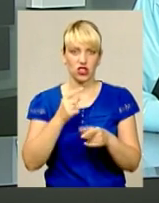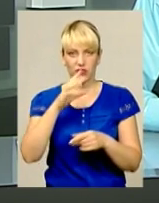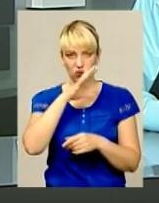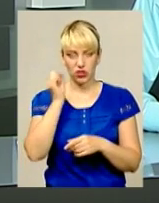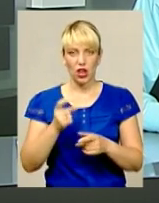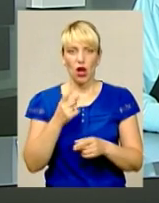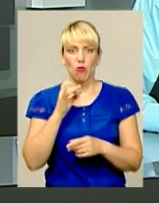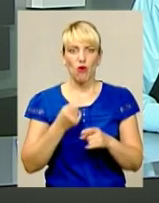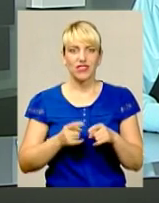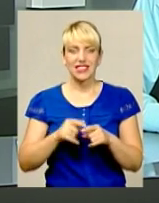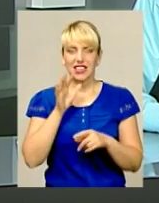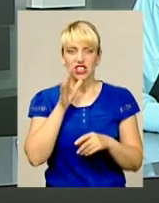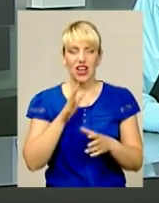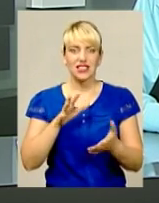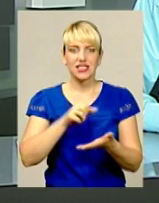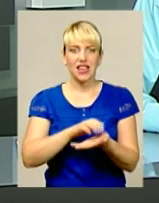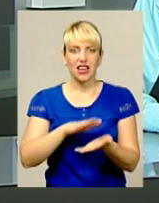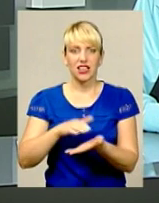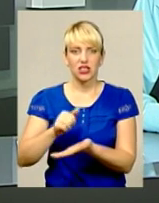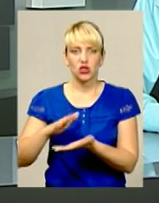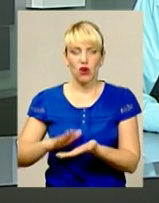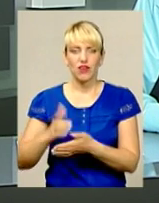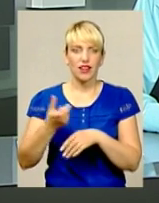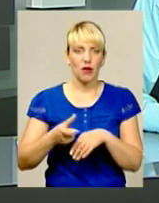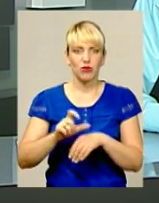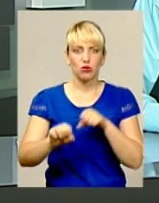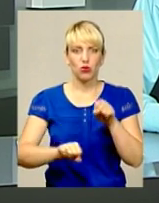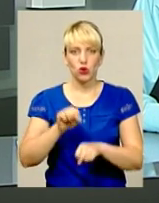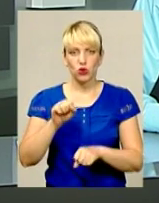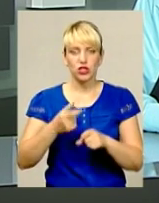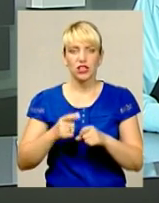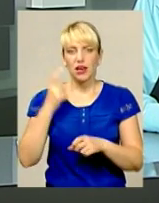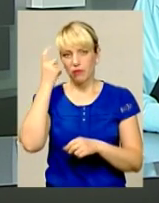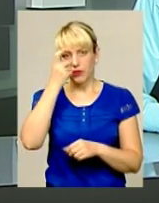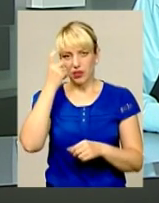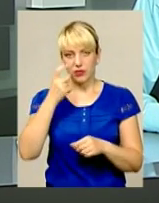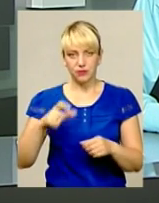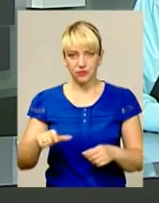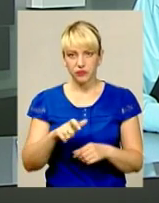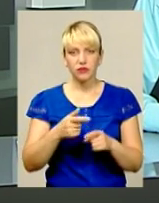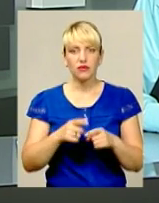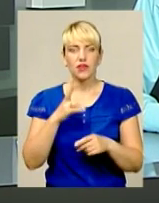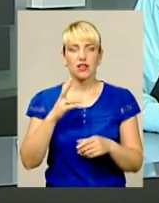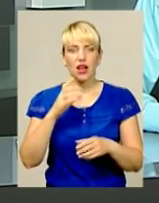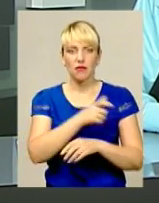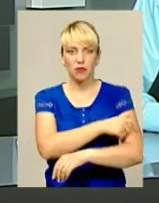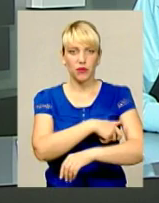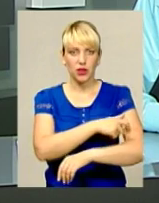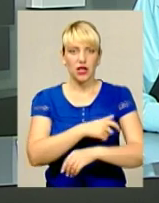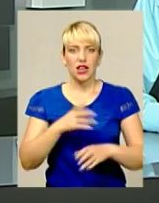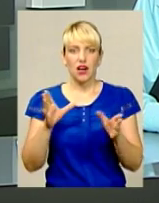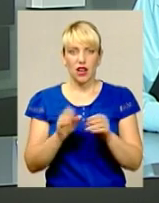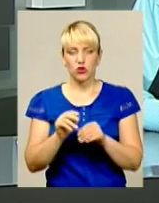Бо саме у цей час зареєстровано найбільше правопорушень на дорогах, скоєних у стані алкогольного сп'яніння. На чергове патрулювання разом з